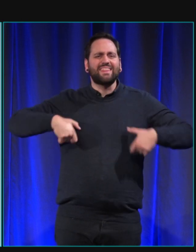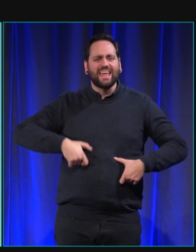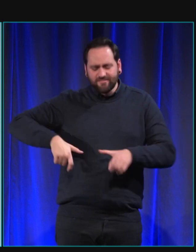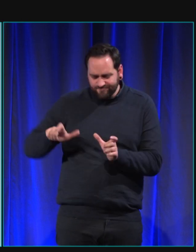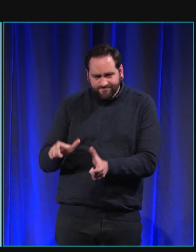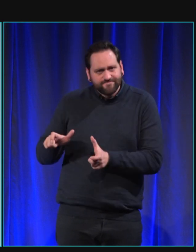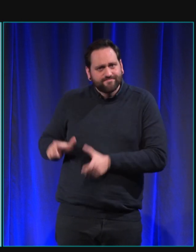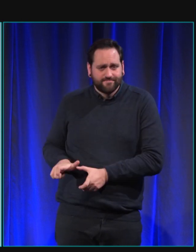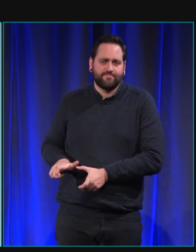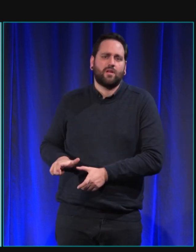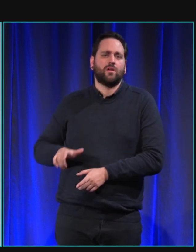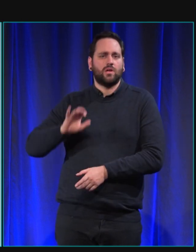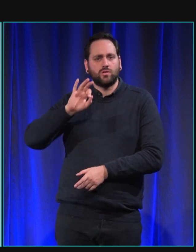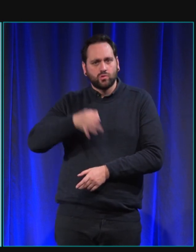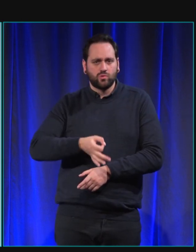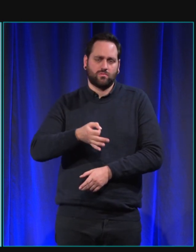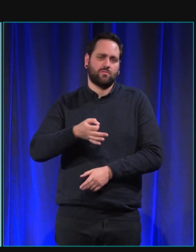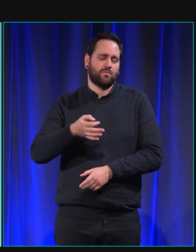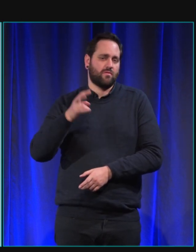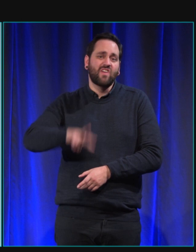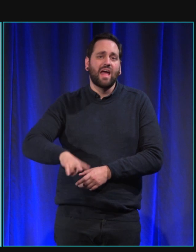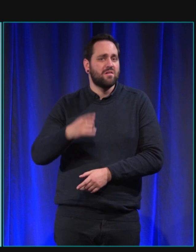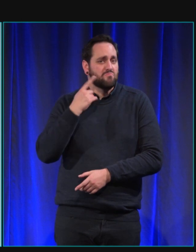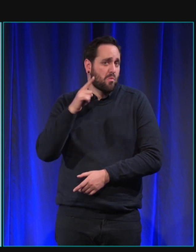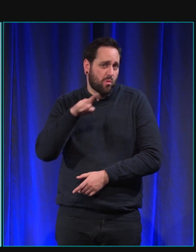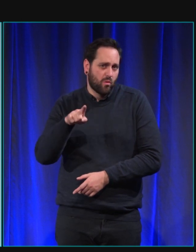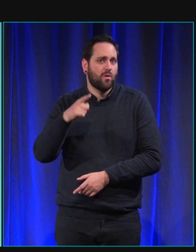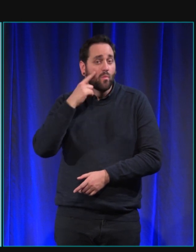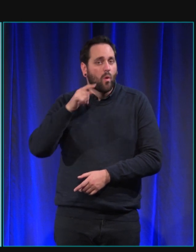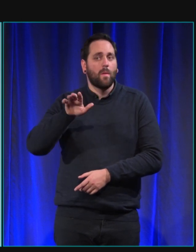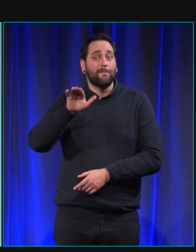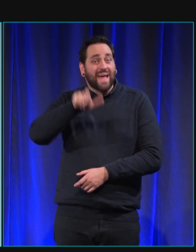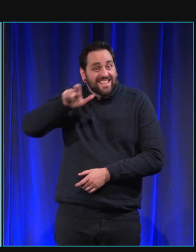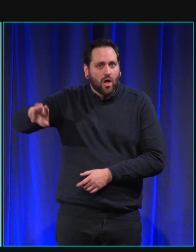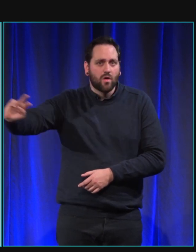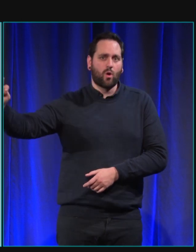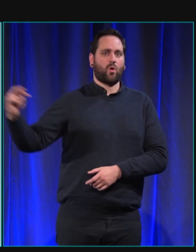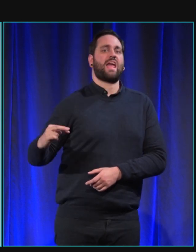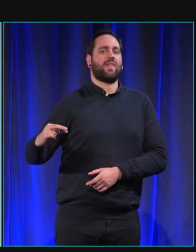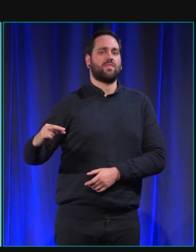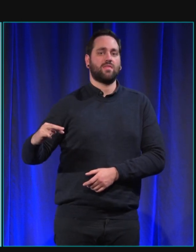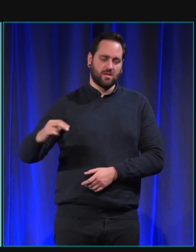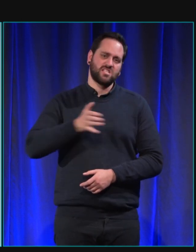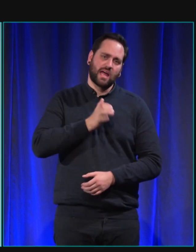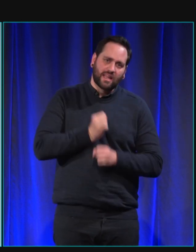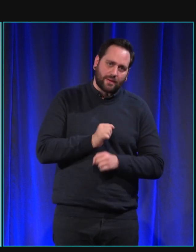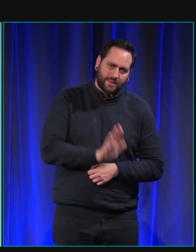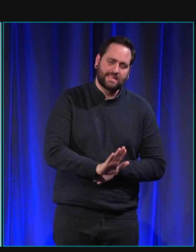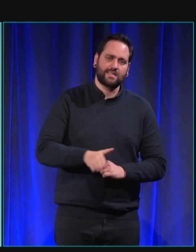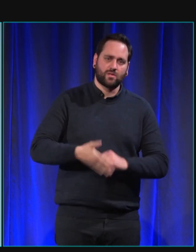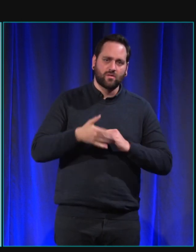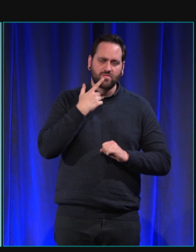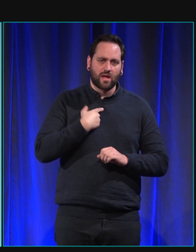spécifiquement il est fait pour montrer au public que c'est un chien d'assistance qu'il ne faut pas le déranger il est au travail il aide une personne il